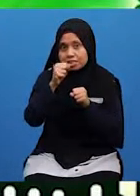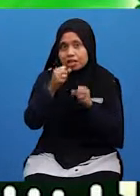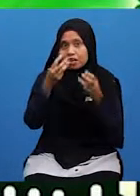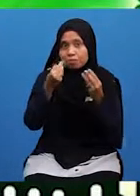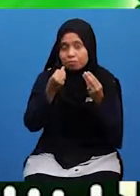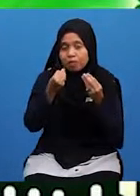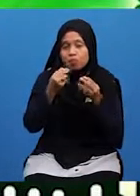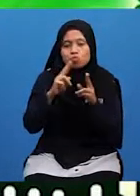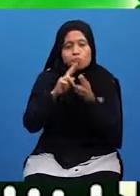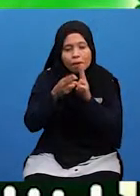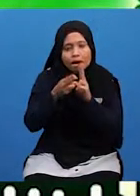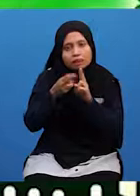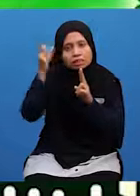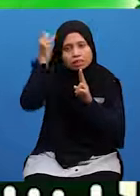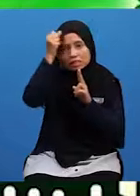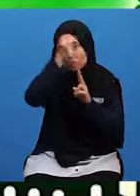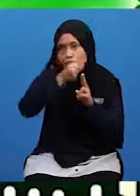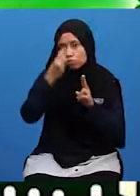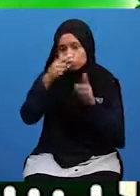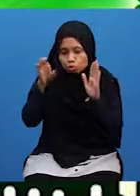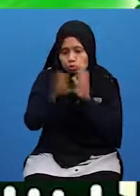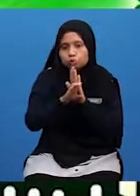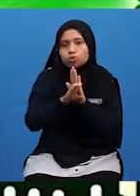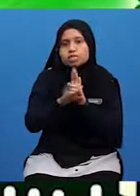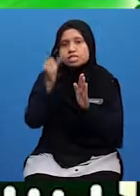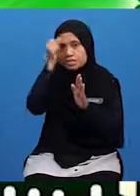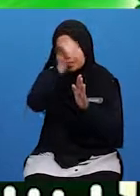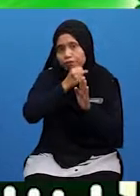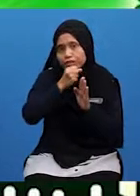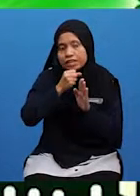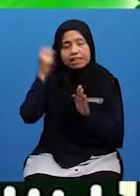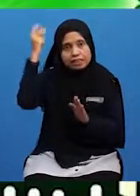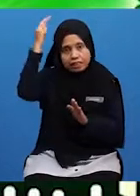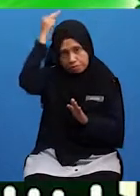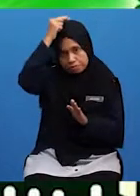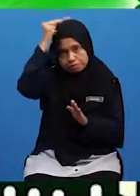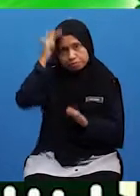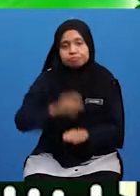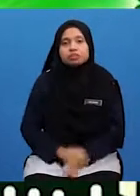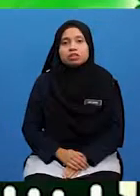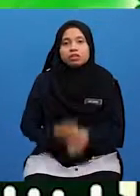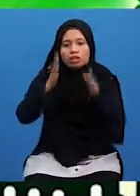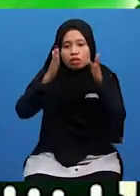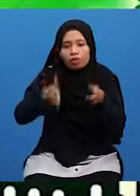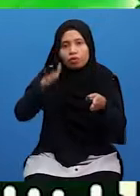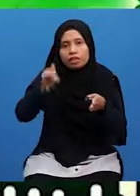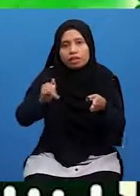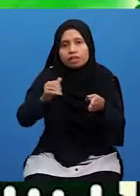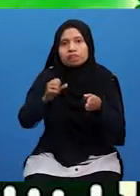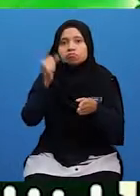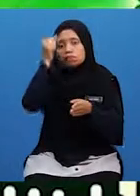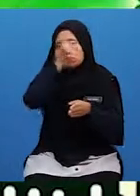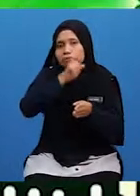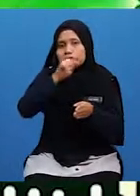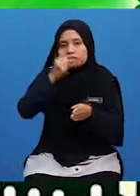ubah sikap Untuk mencintohi Sifat sidik Nabi Orang yang bersifat sidik